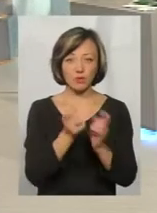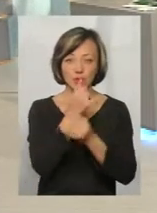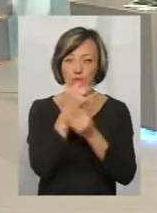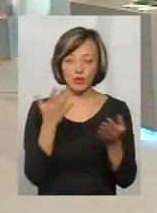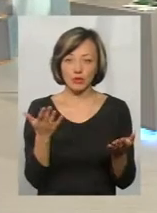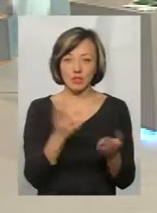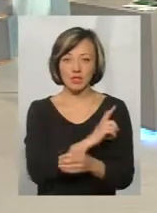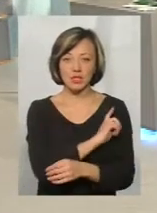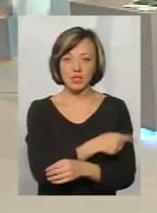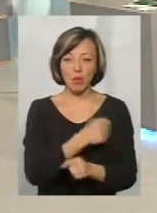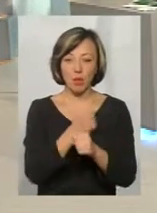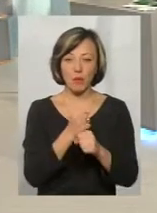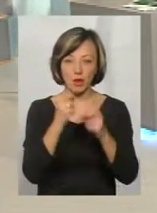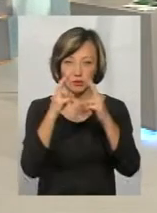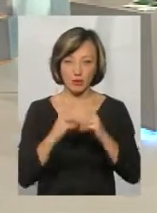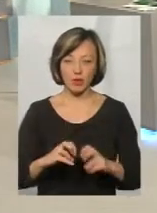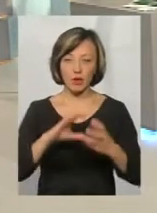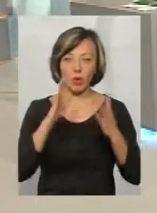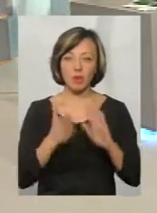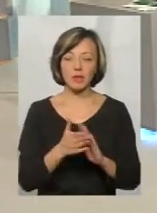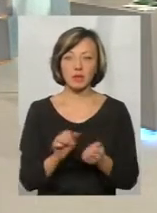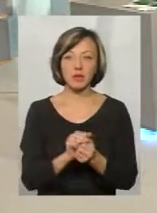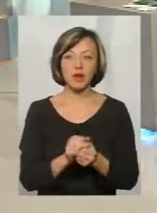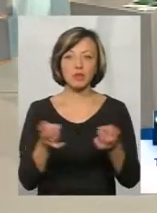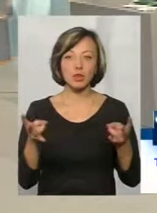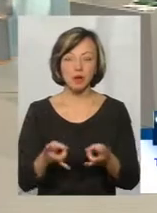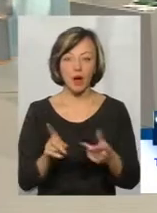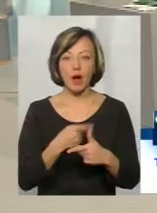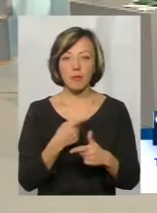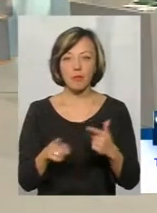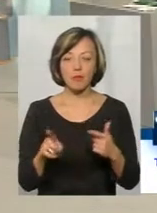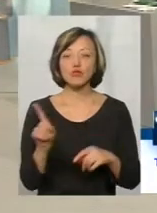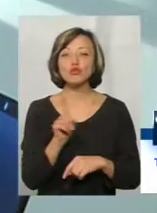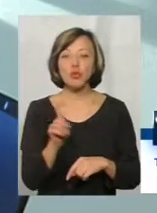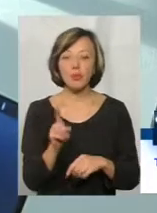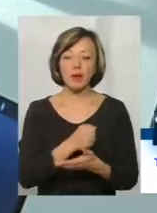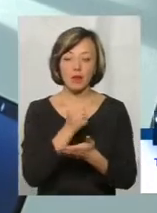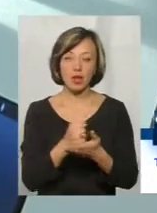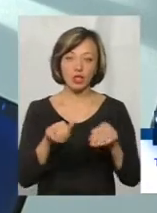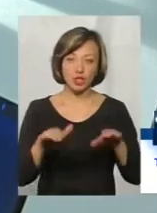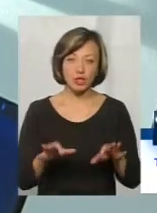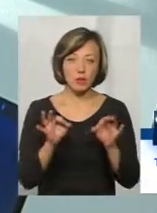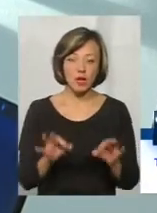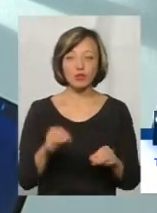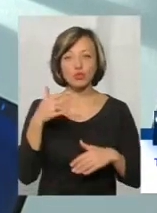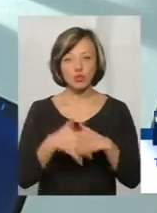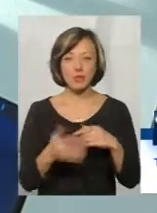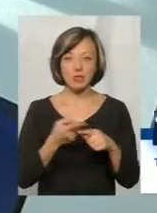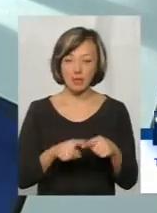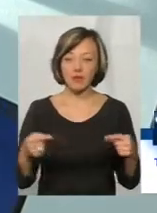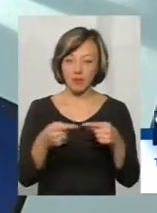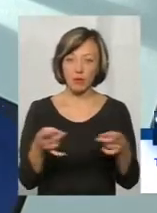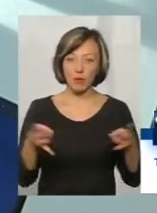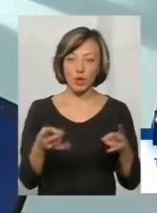фізично опрацювати той обсяг матеріалу, який потрібен, аби прийняти виважене рішення і зрозуміти навіть, чи це рішення відповідає